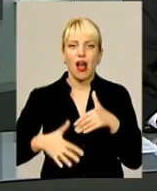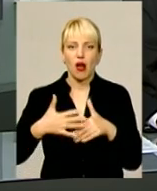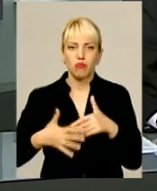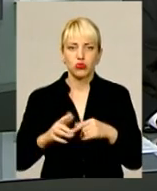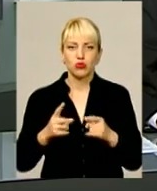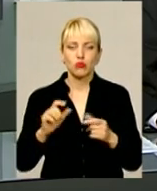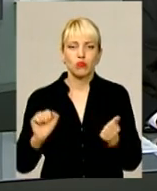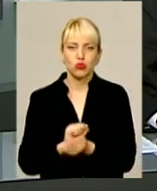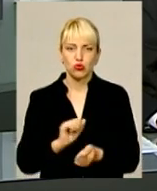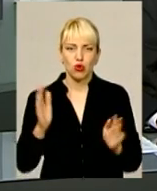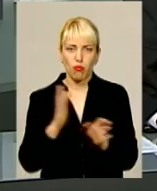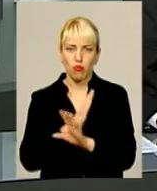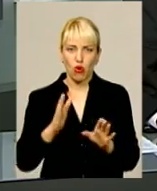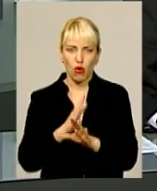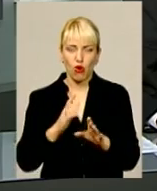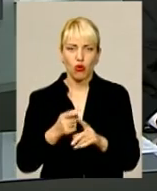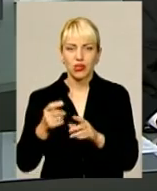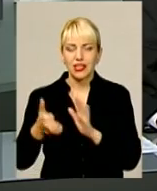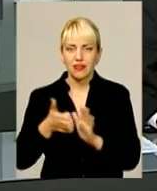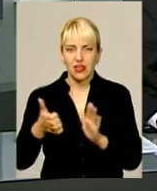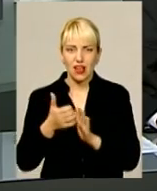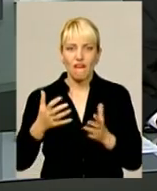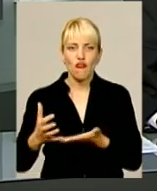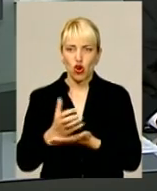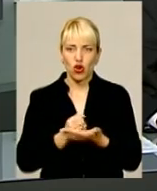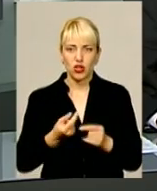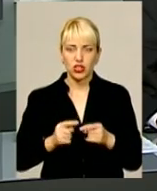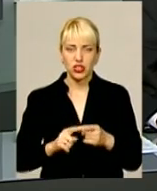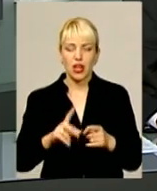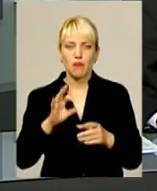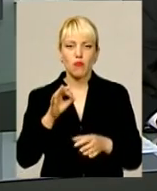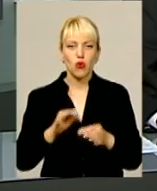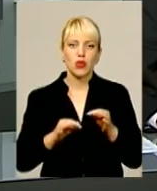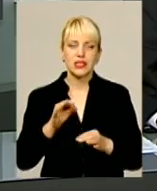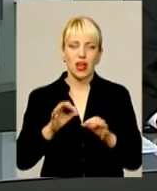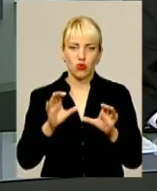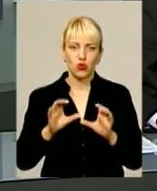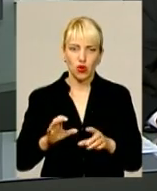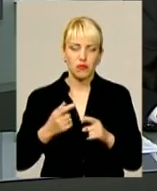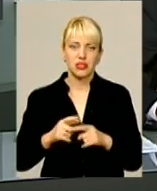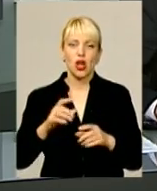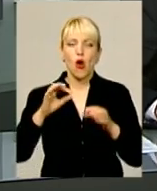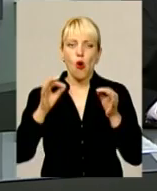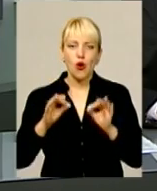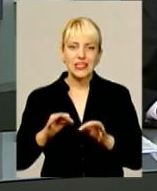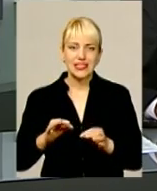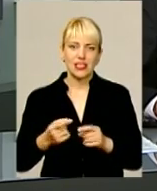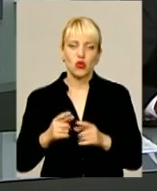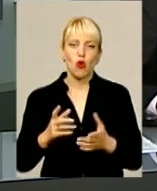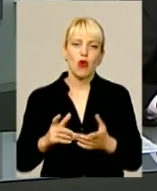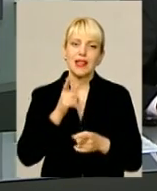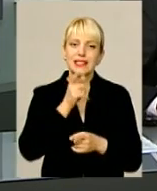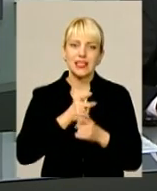неврожай пізніх сортів білокачанної. Про сюрпризи та закономірності осіннього овочево-фруктового сезону у матеріалі